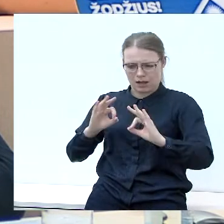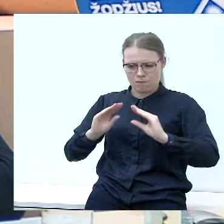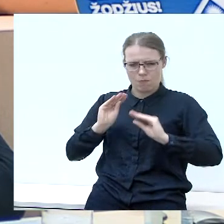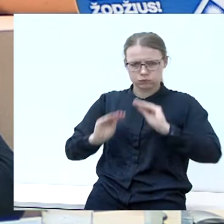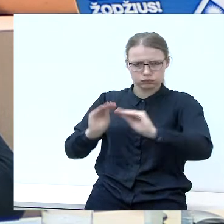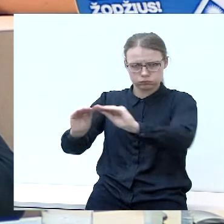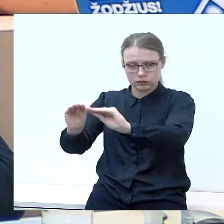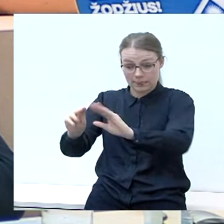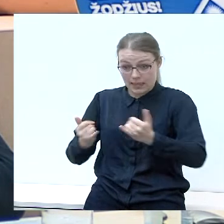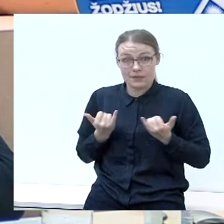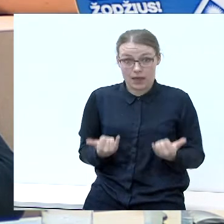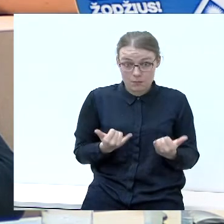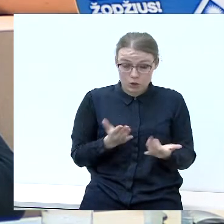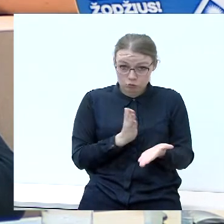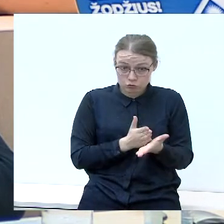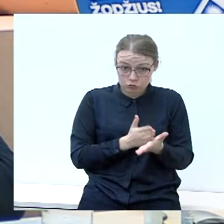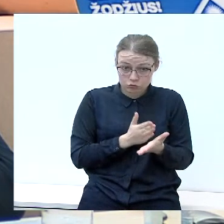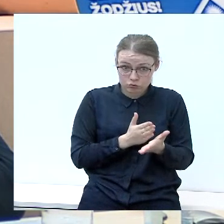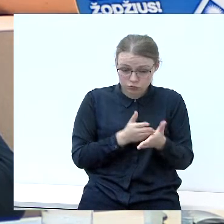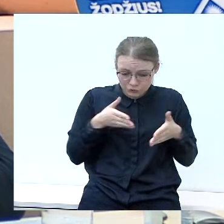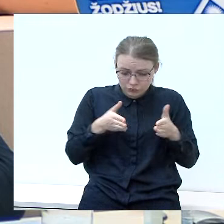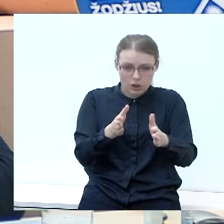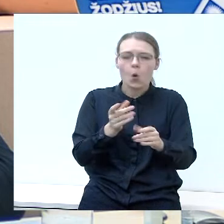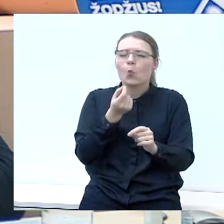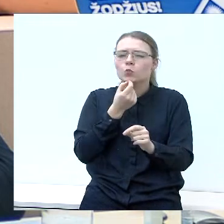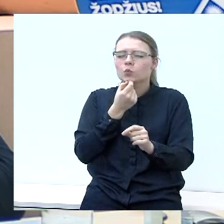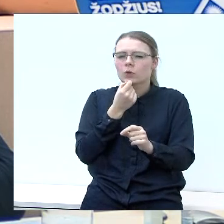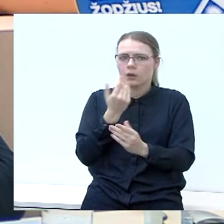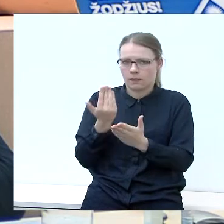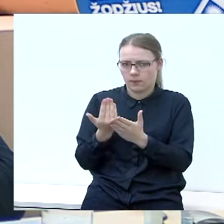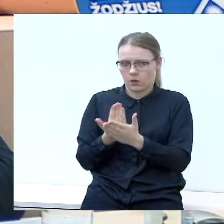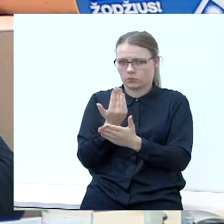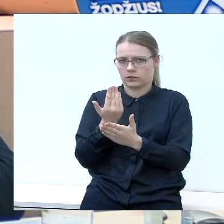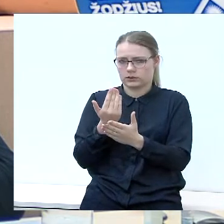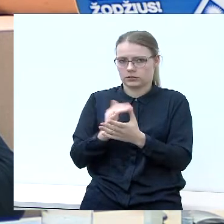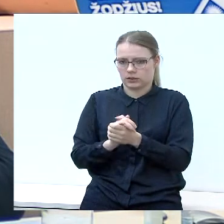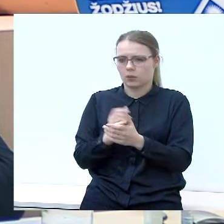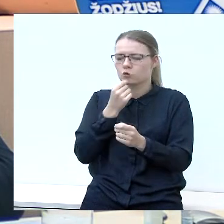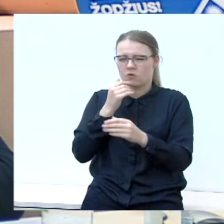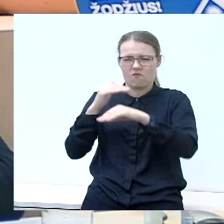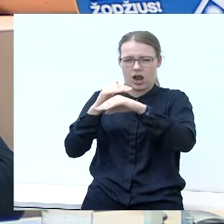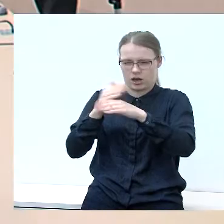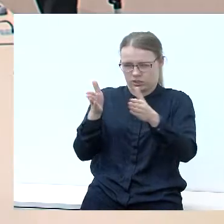ne dabartinė trasa, o truputėlį į vakaros.